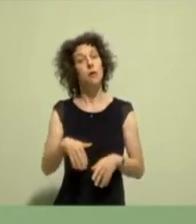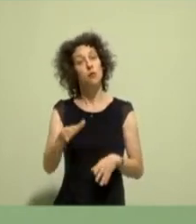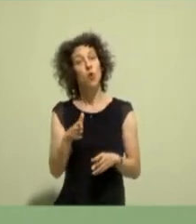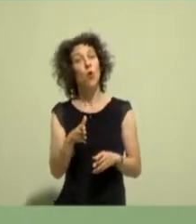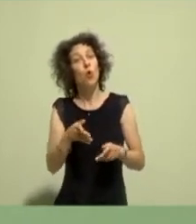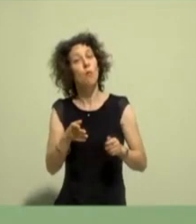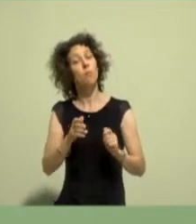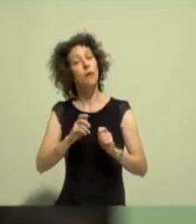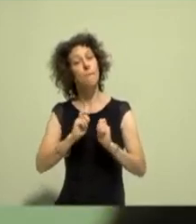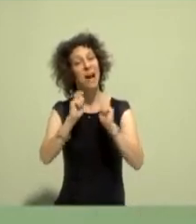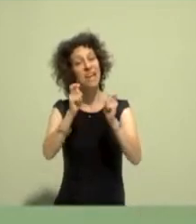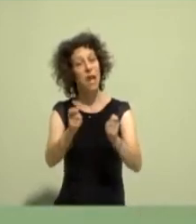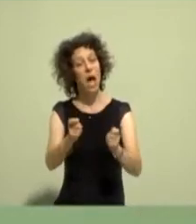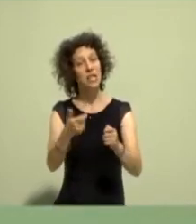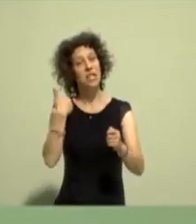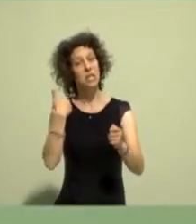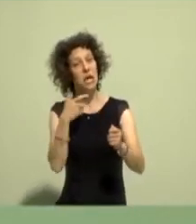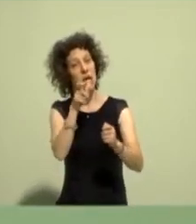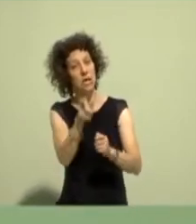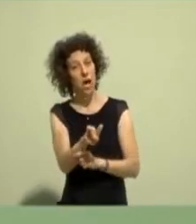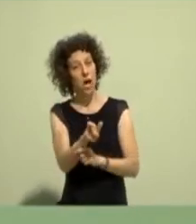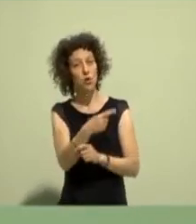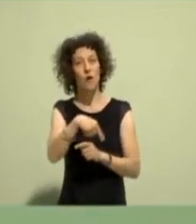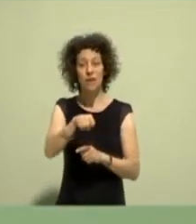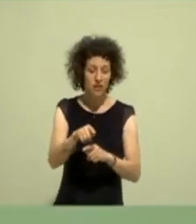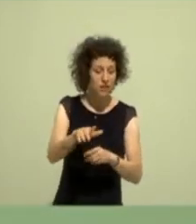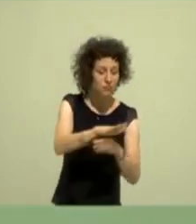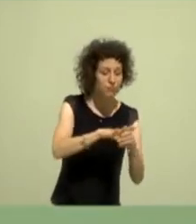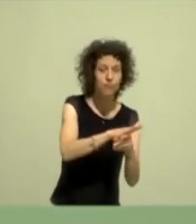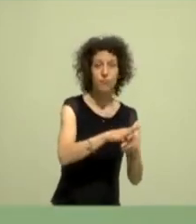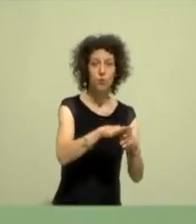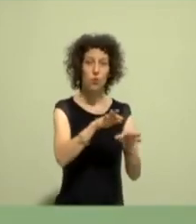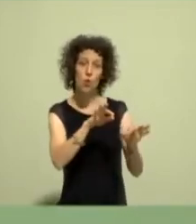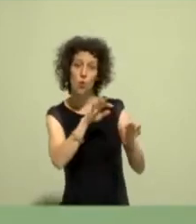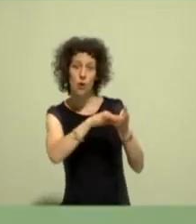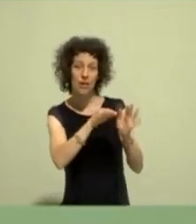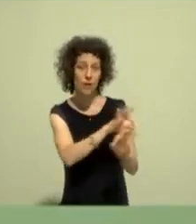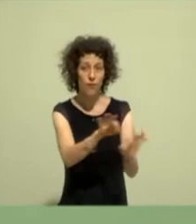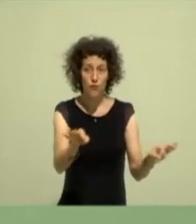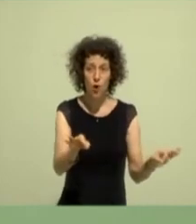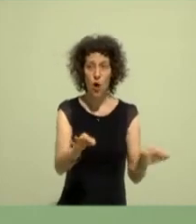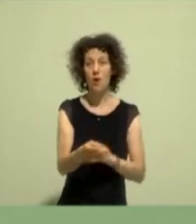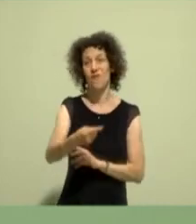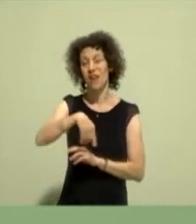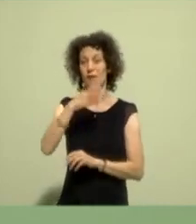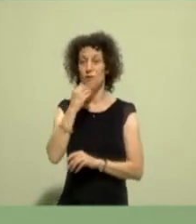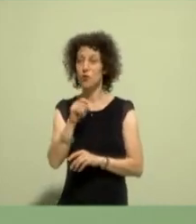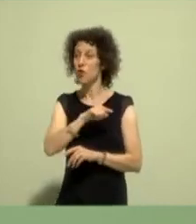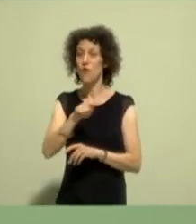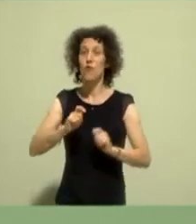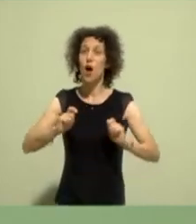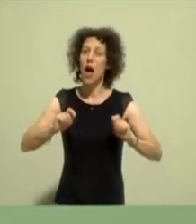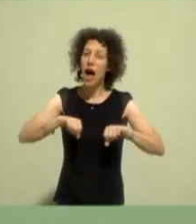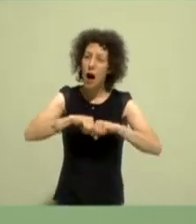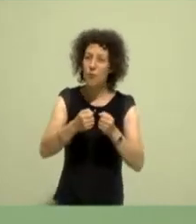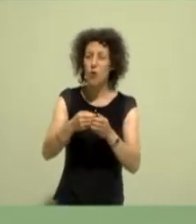Menschen vor Ort. Lasst uns die Grünen zu der Kommunalus- und Kommunalas-Partei in NRW machen und diese Kraft für den Aufbruch weg von